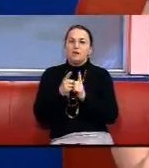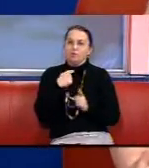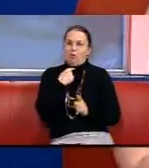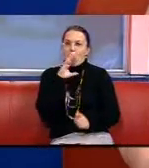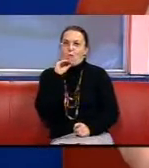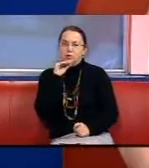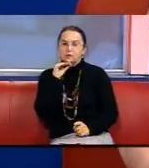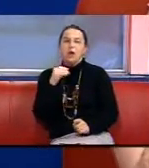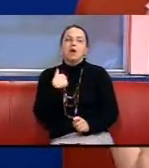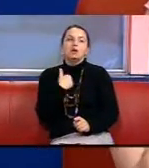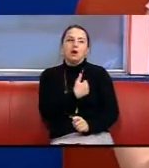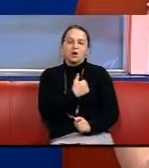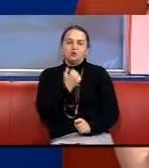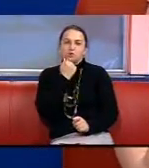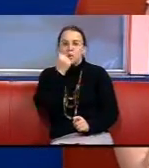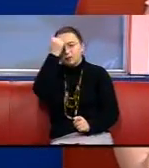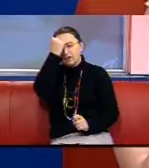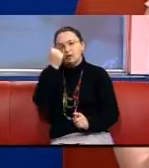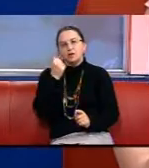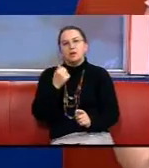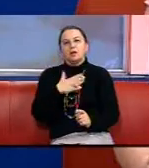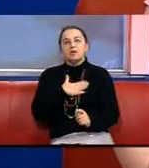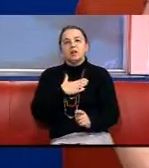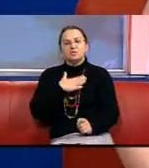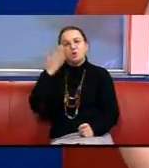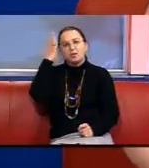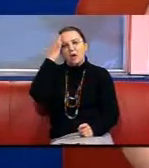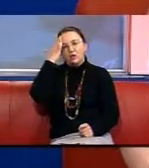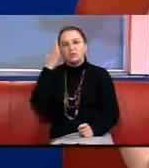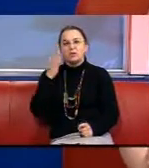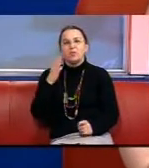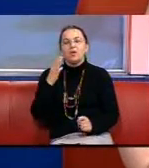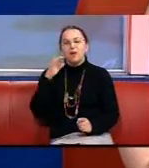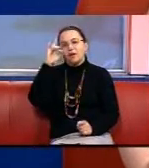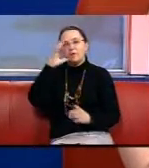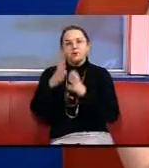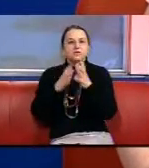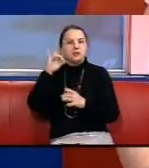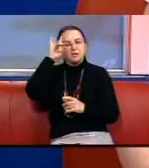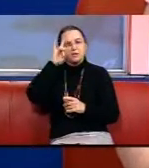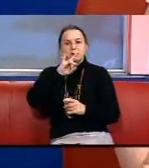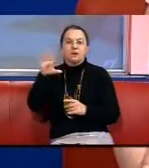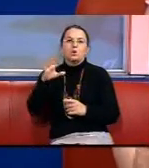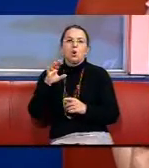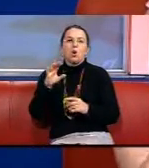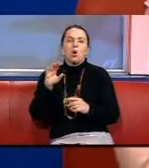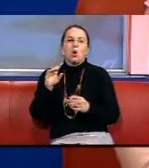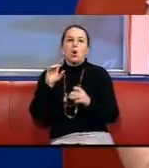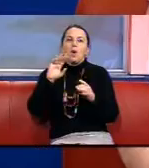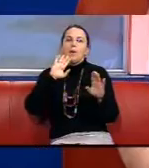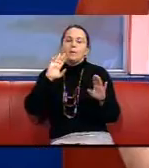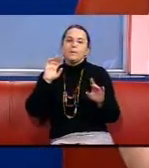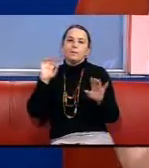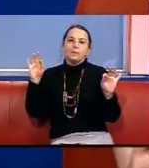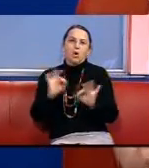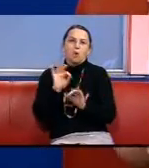голосом Я хочу подякувати нашому талановитому усосвітньо відомому композитору Геннадію Фоміну за